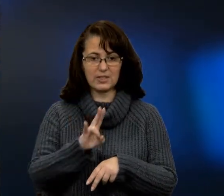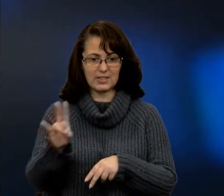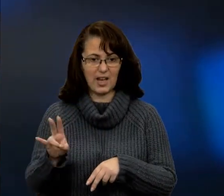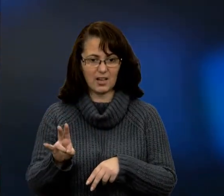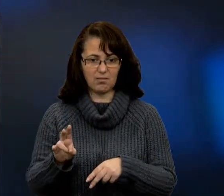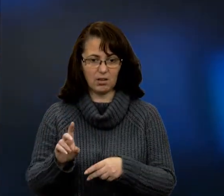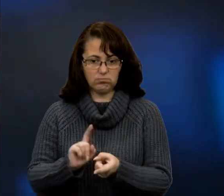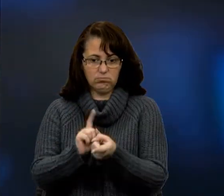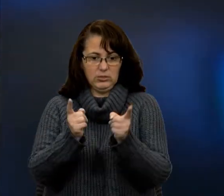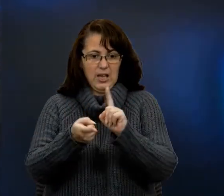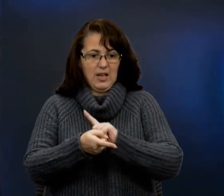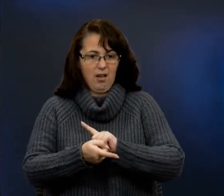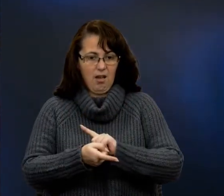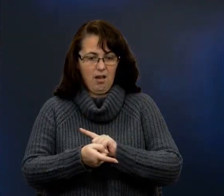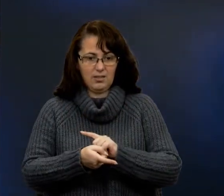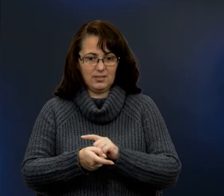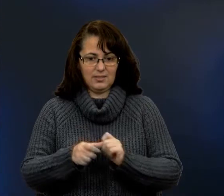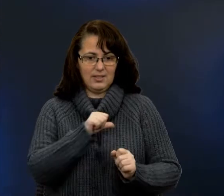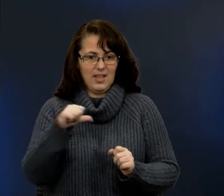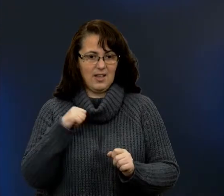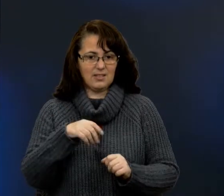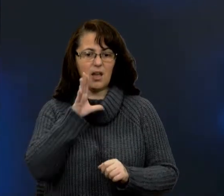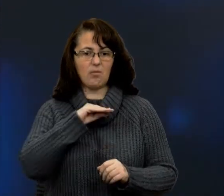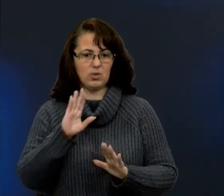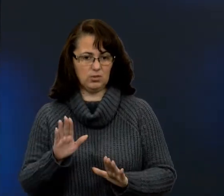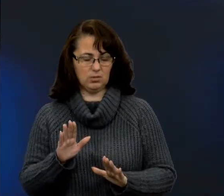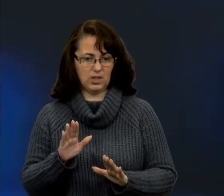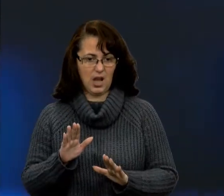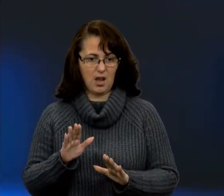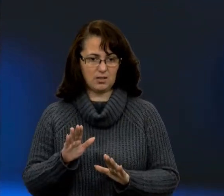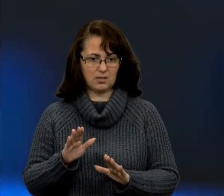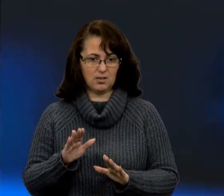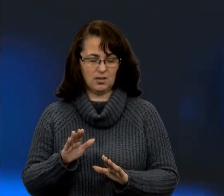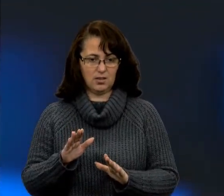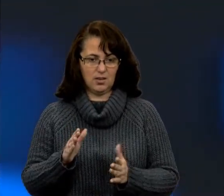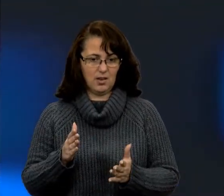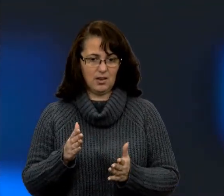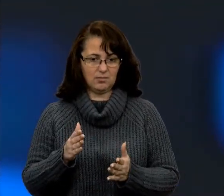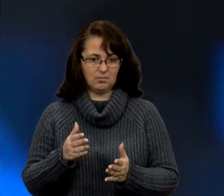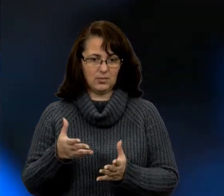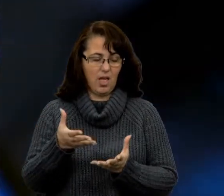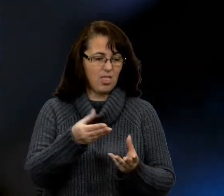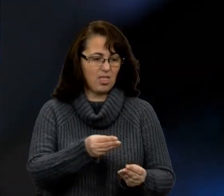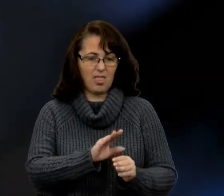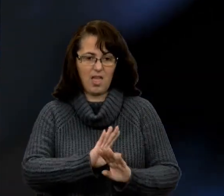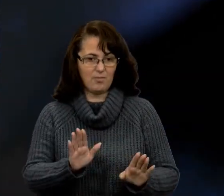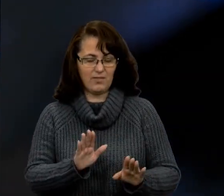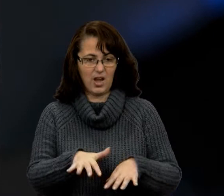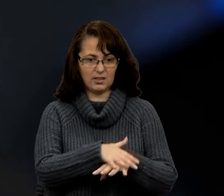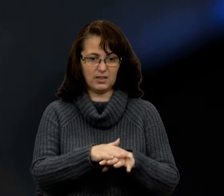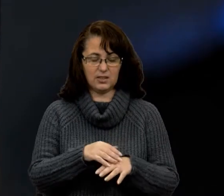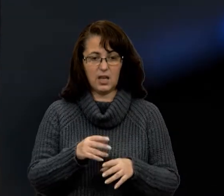самодостатнім таким фактором, який дійсно впливає на населення, вона або